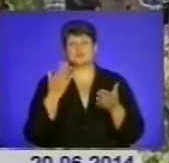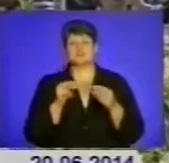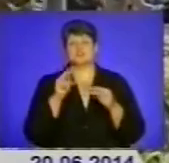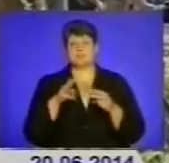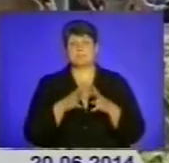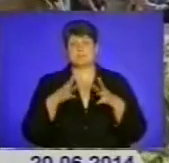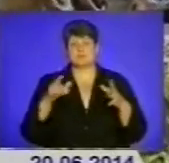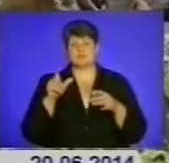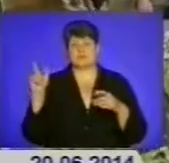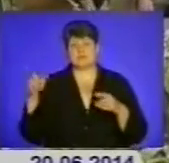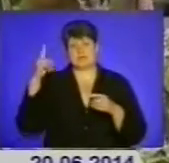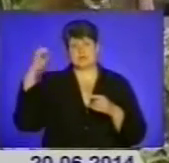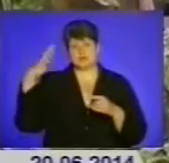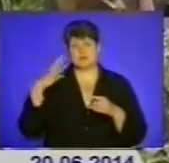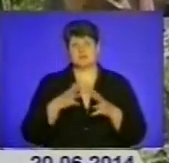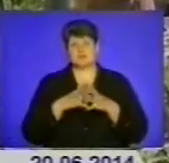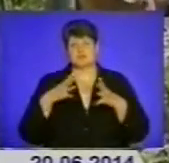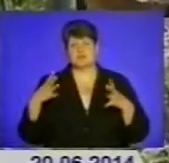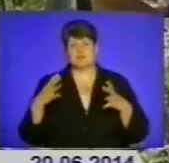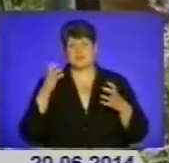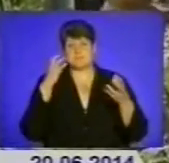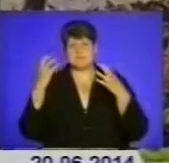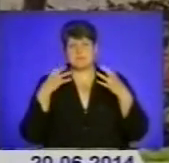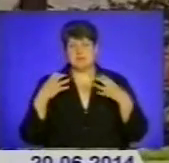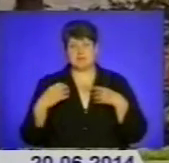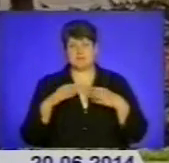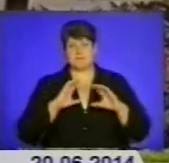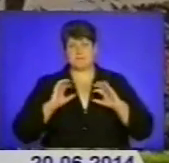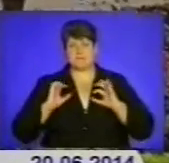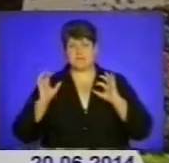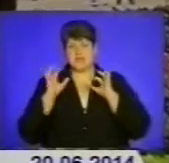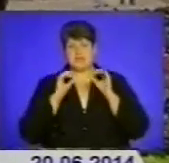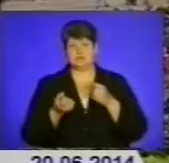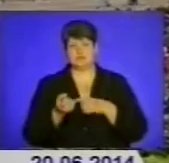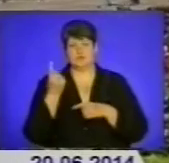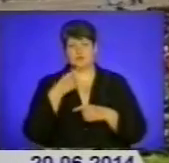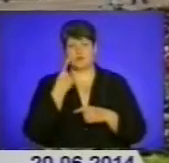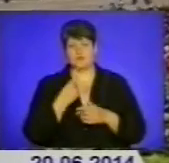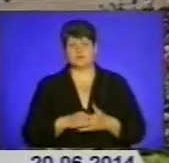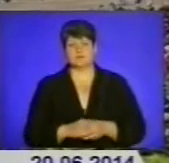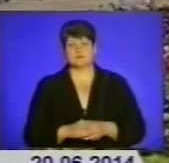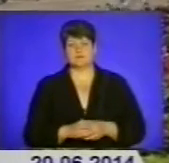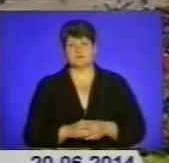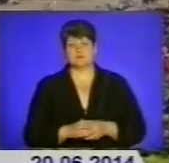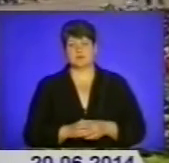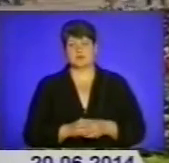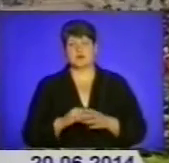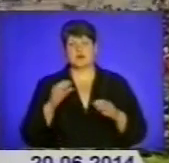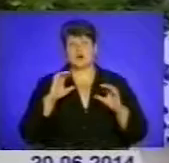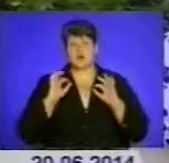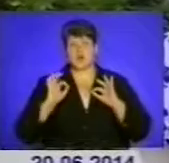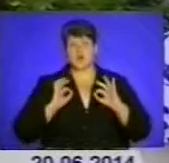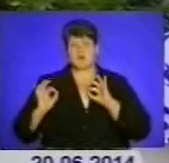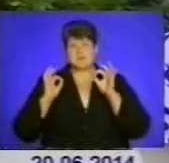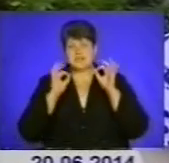сонці, тим вища неймовірність появи пігменти утворень, каже дерматовиноролог Оксана Глушок. Родимки, кількість їх